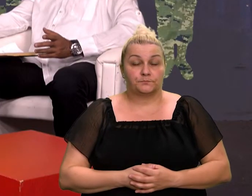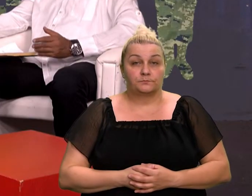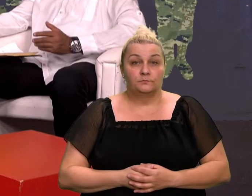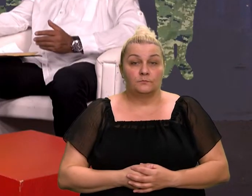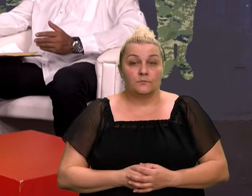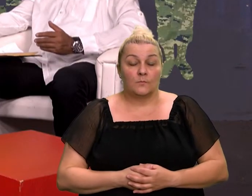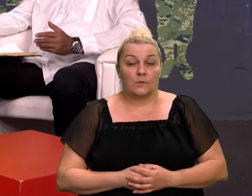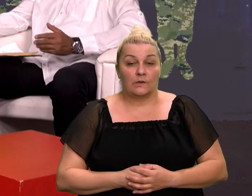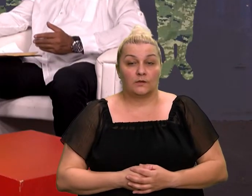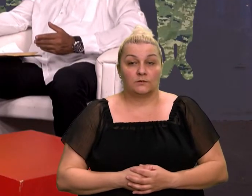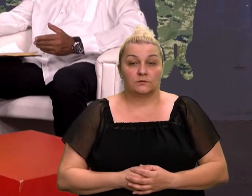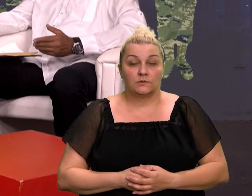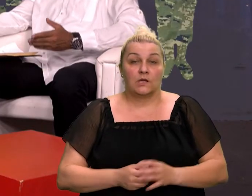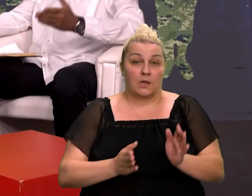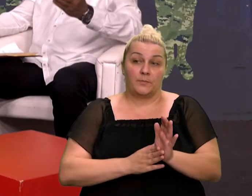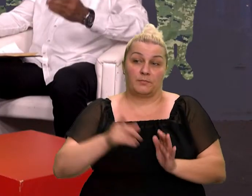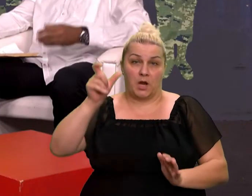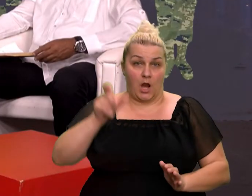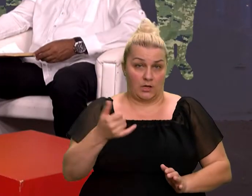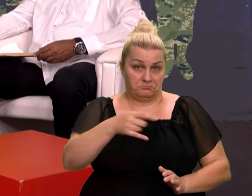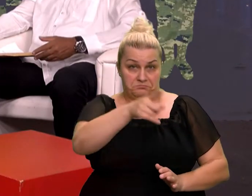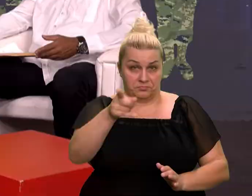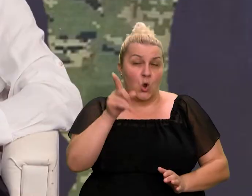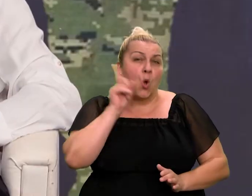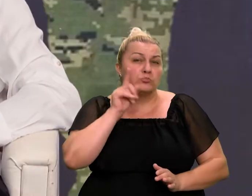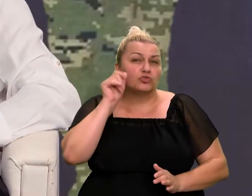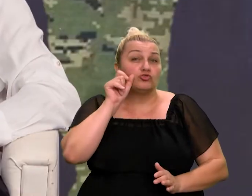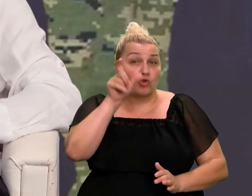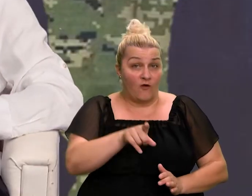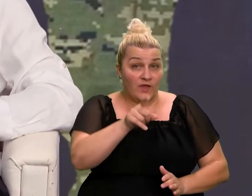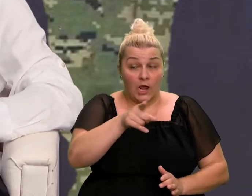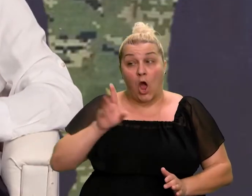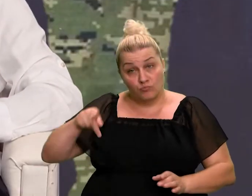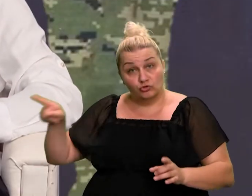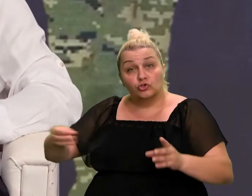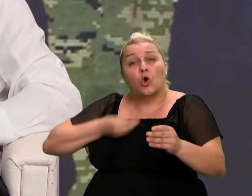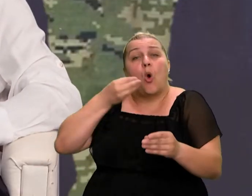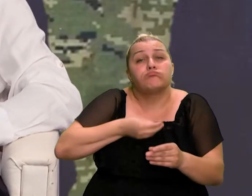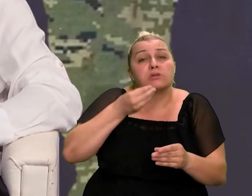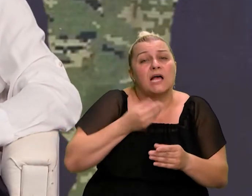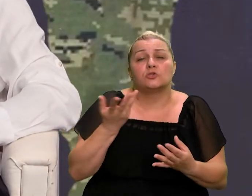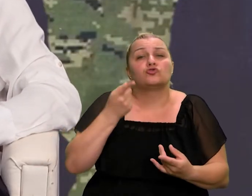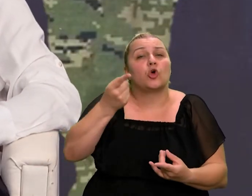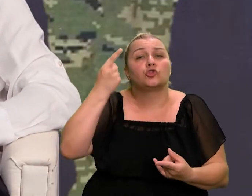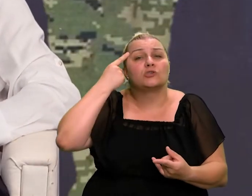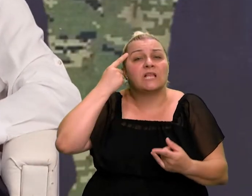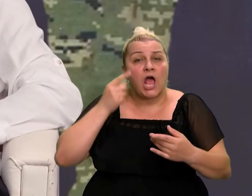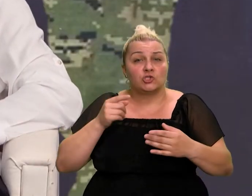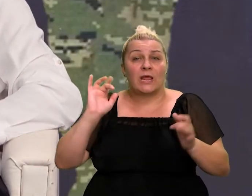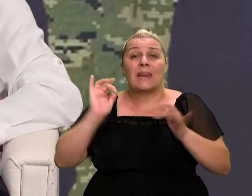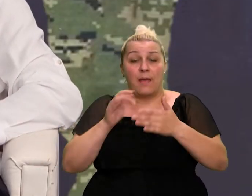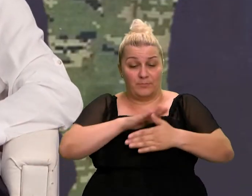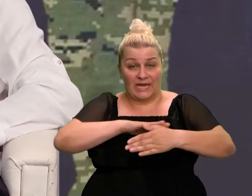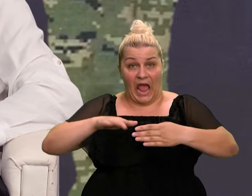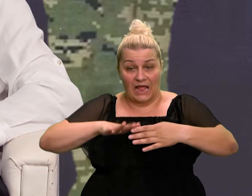Ante, i dočarati običnog čovjeku gledaca li ove emisije, što znači izvidnik, ulazak u nepretenski prostor, jedna greška